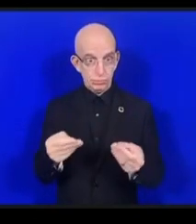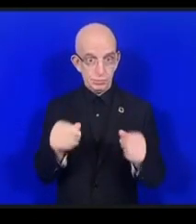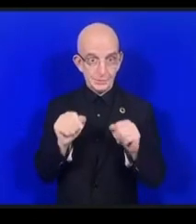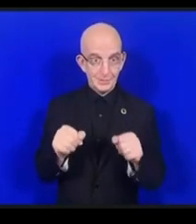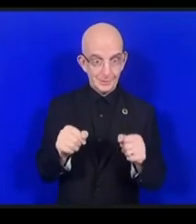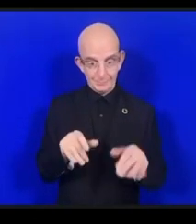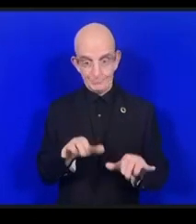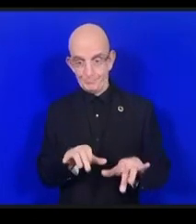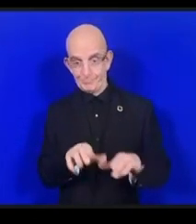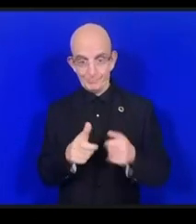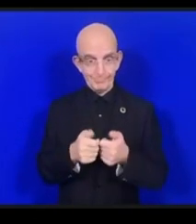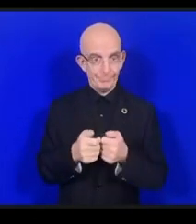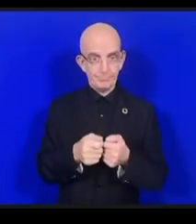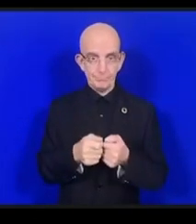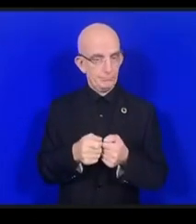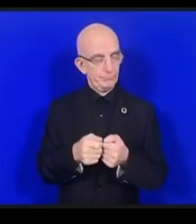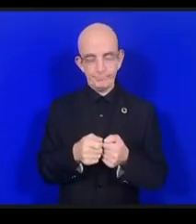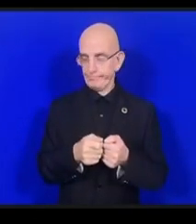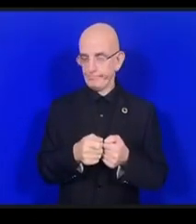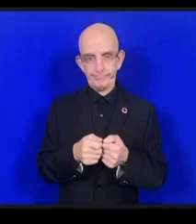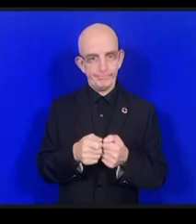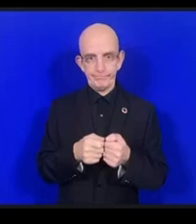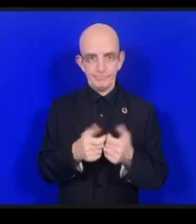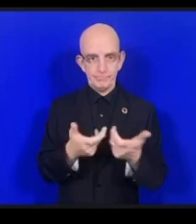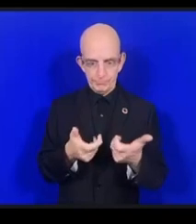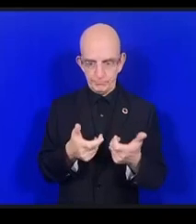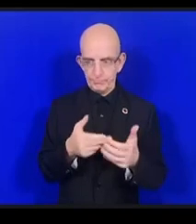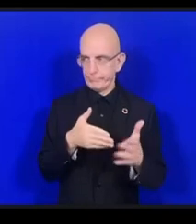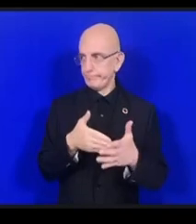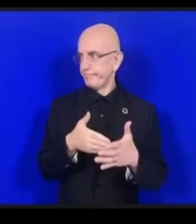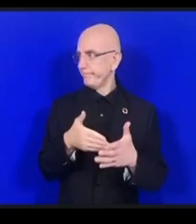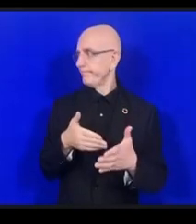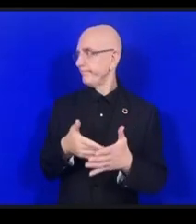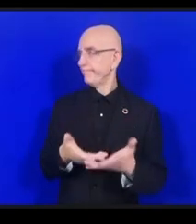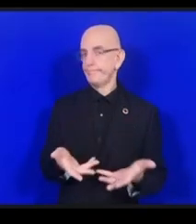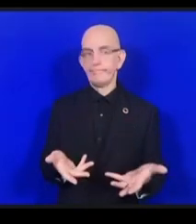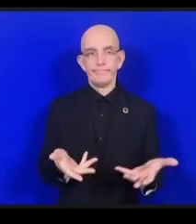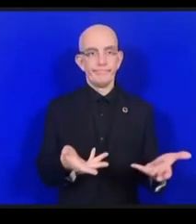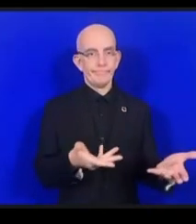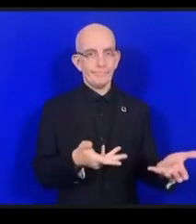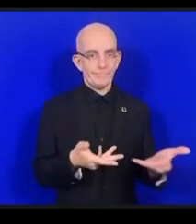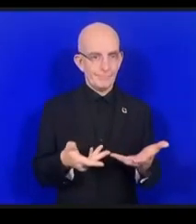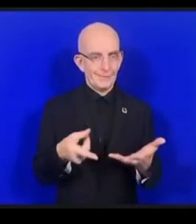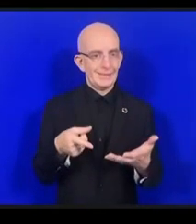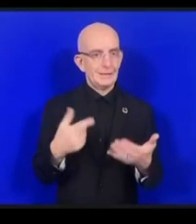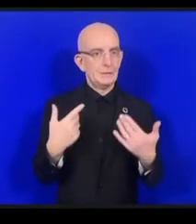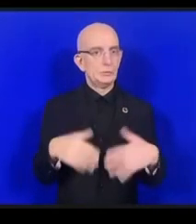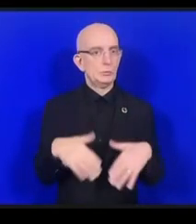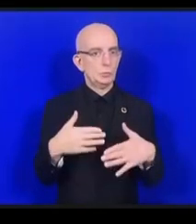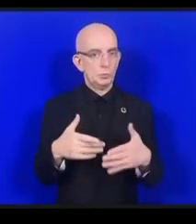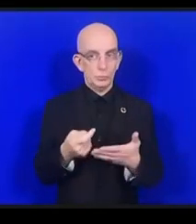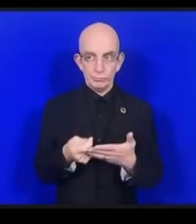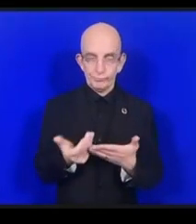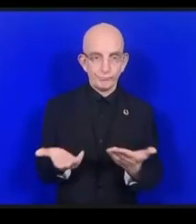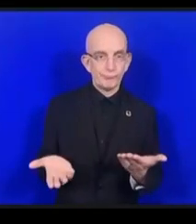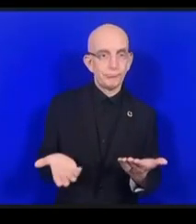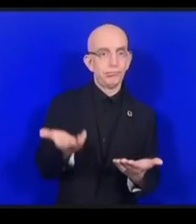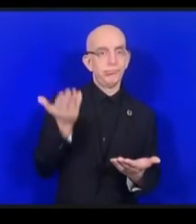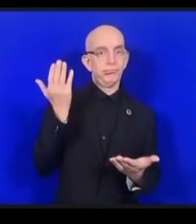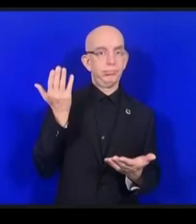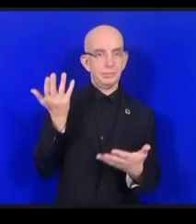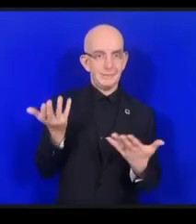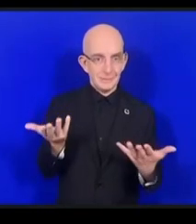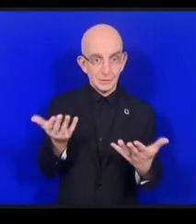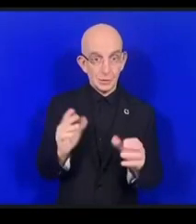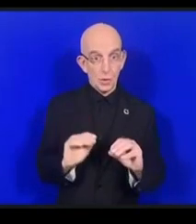parce que cet Internet devient de plus en plus cher et toute jeune personne n'a pas les